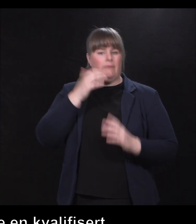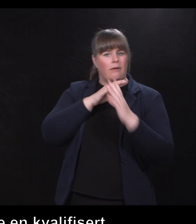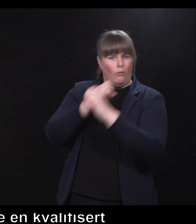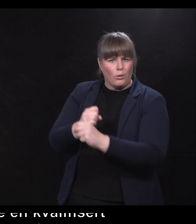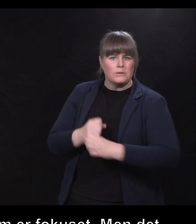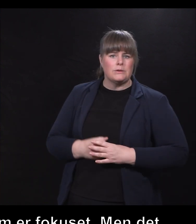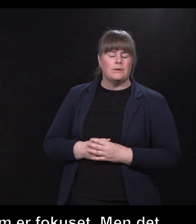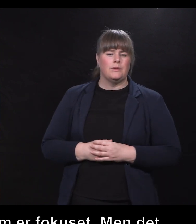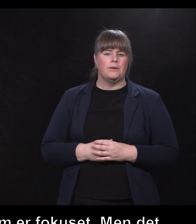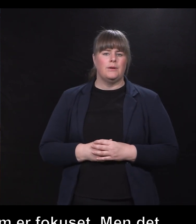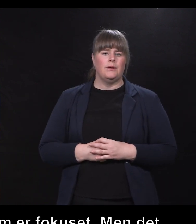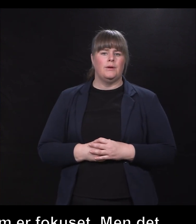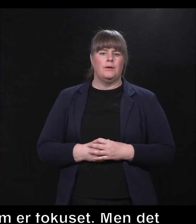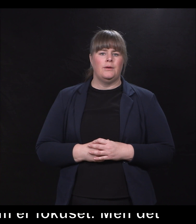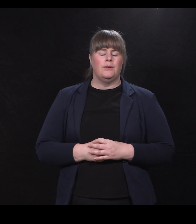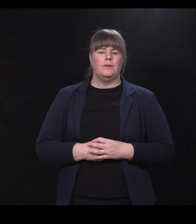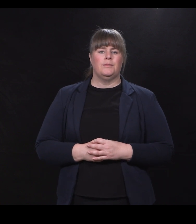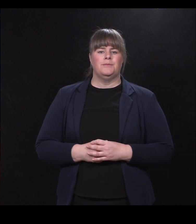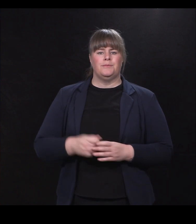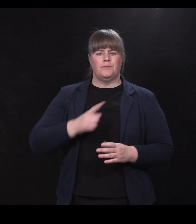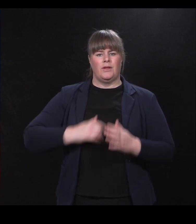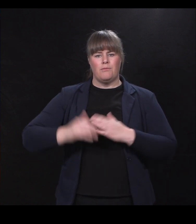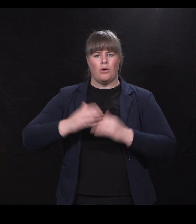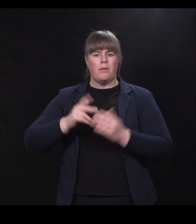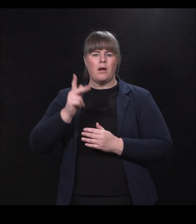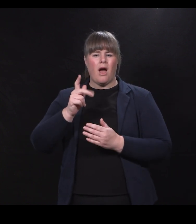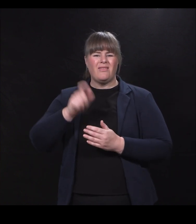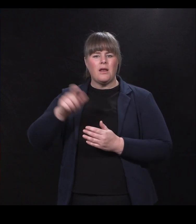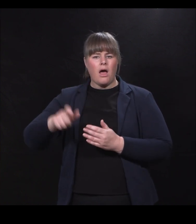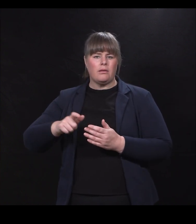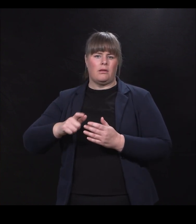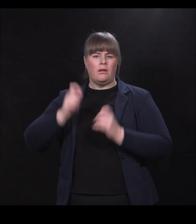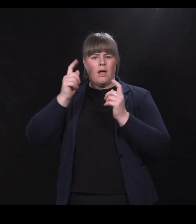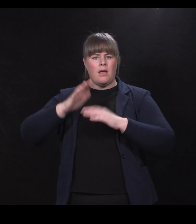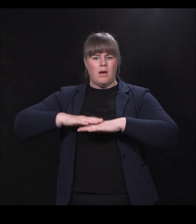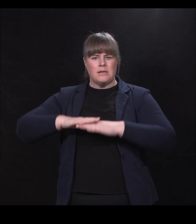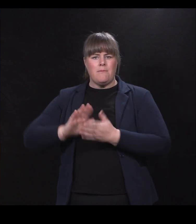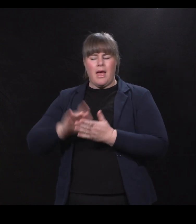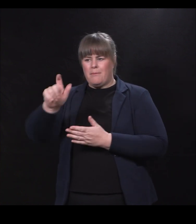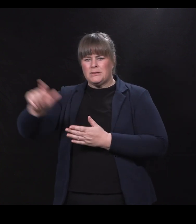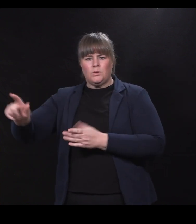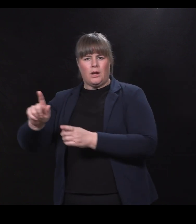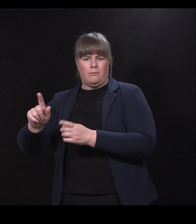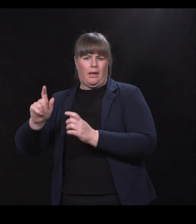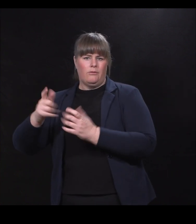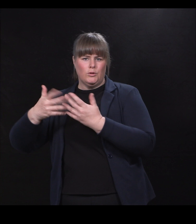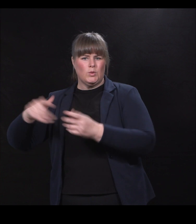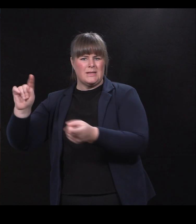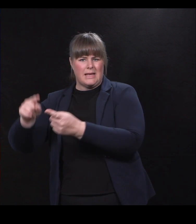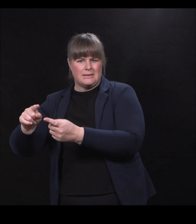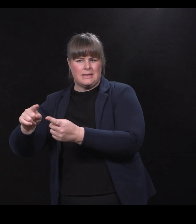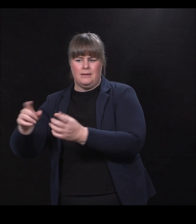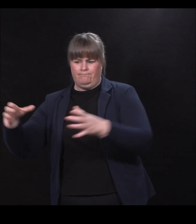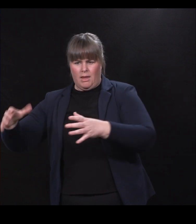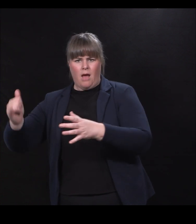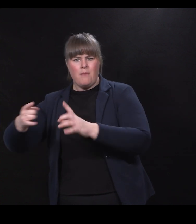Vi bygger opp en kandidatdatabase med personer med funksjonshemmede, men det er ikke det vi selger ut. Vi selger ut